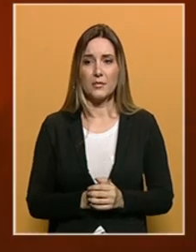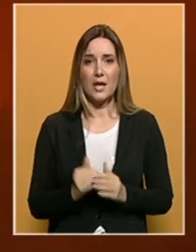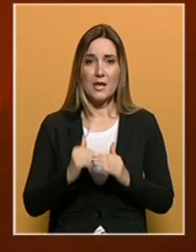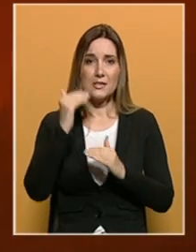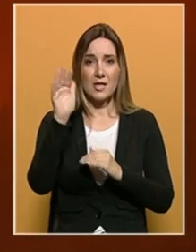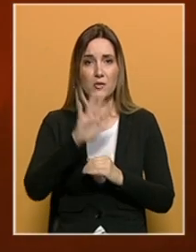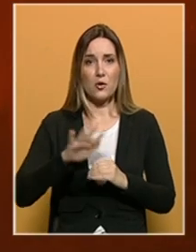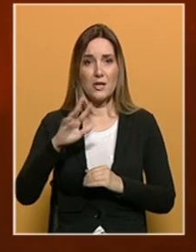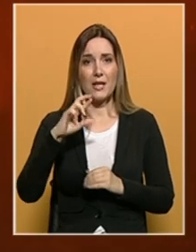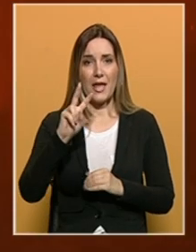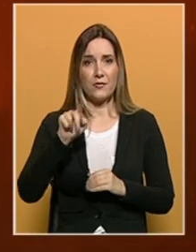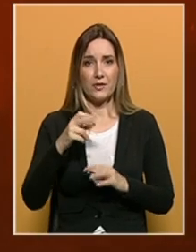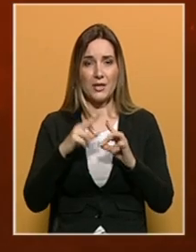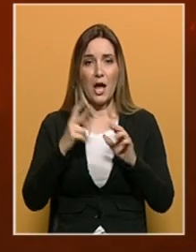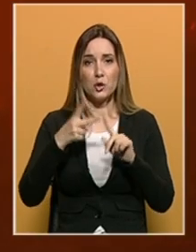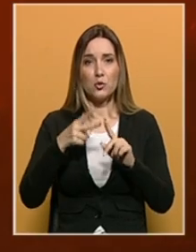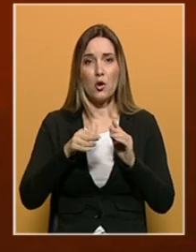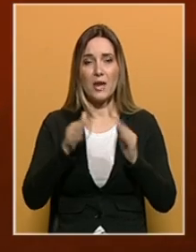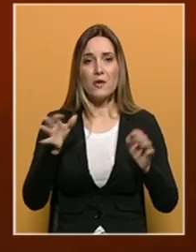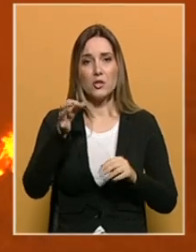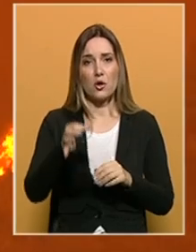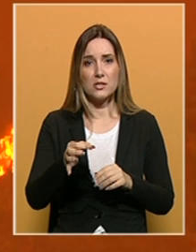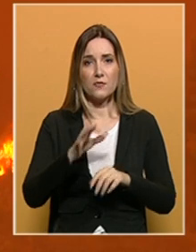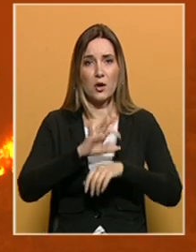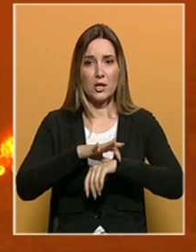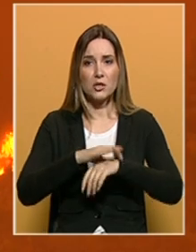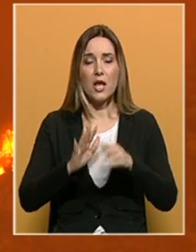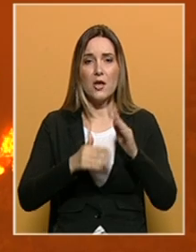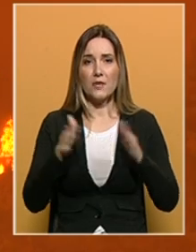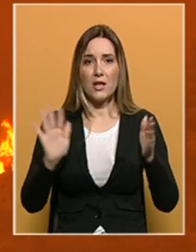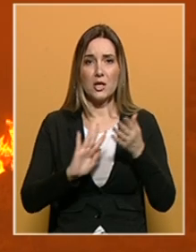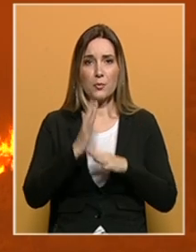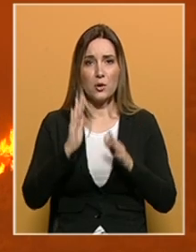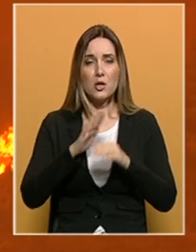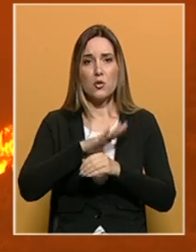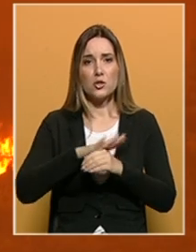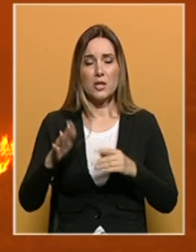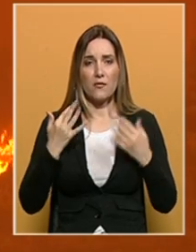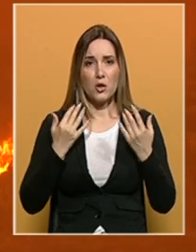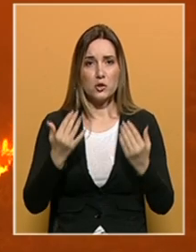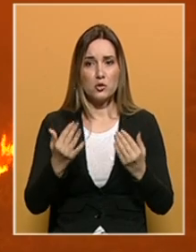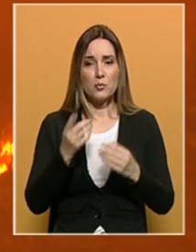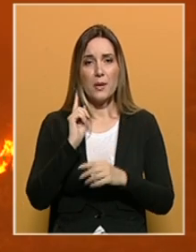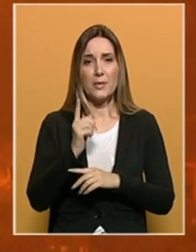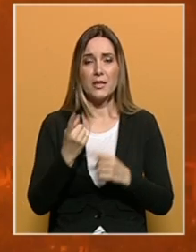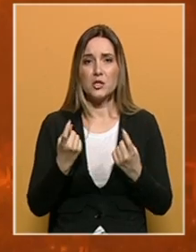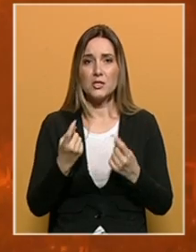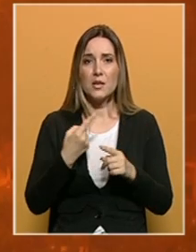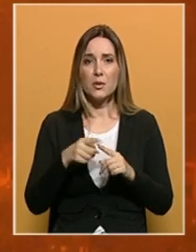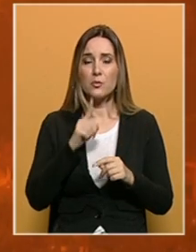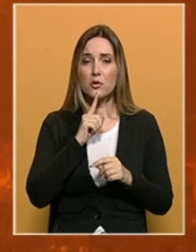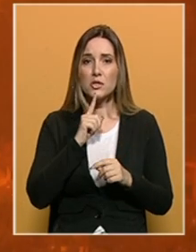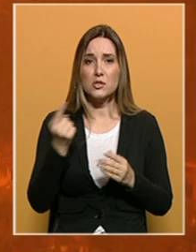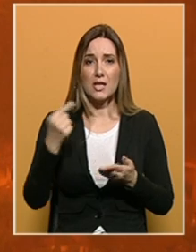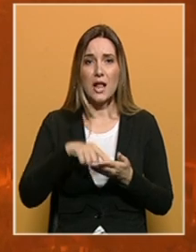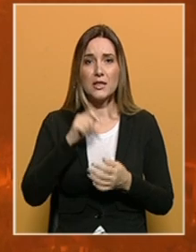sjevernom dijelu Evije, drugog najvećeg ostrva u Grčkoj, dalje bukte veliki požari, uništavajući hiljade hektara šume, prijeteći selima, zbog čega su